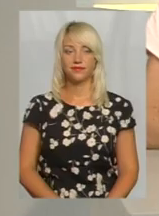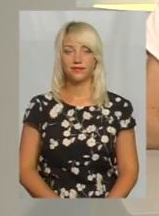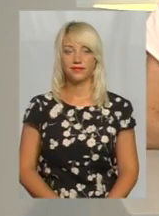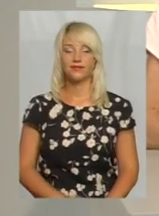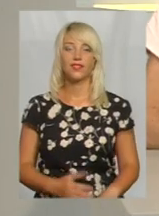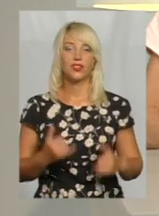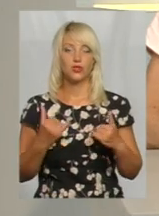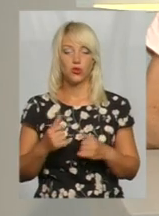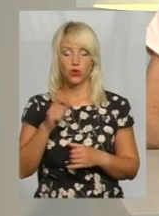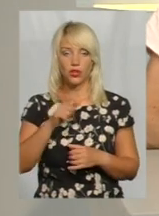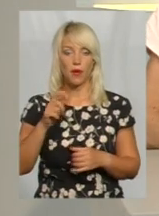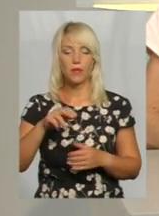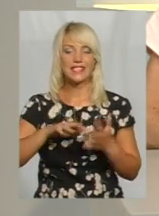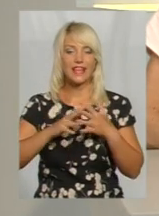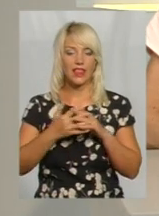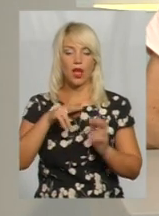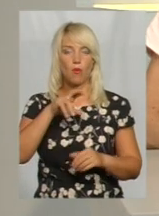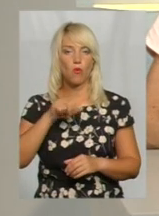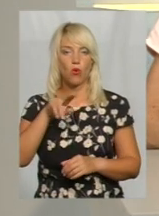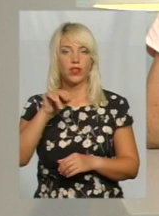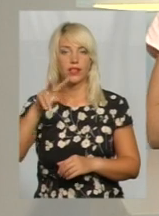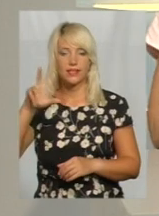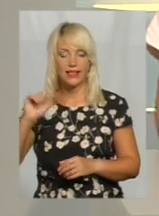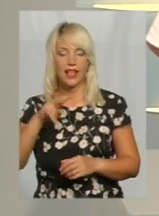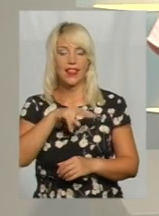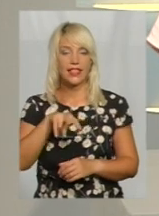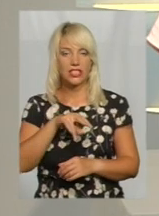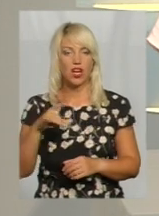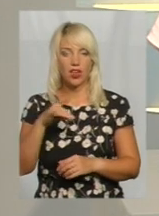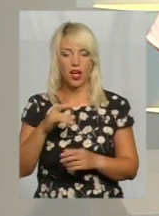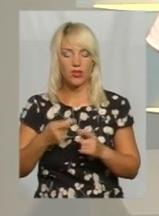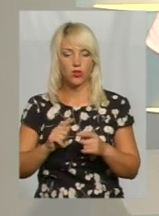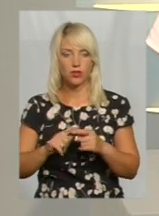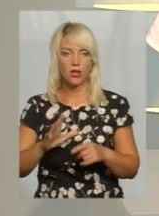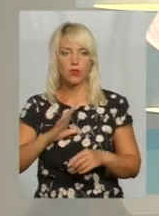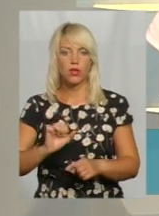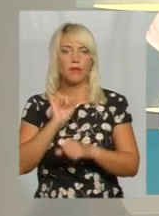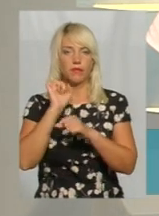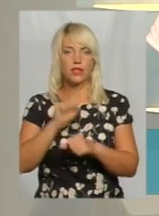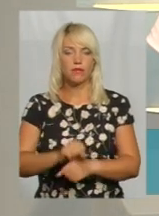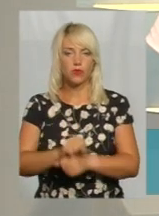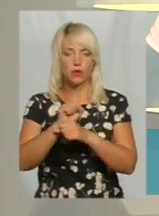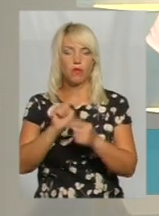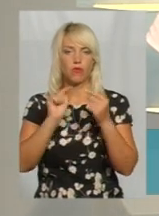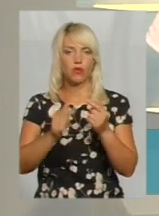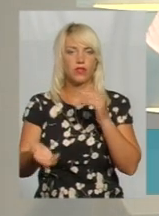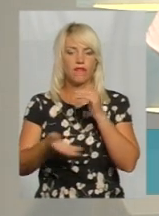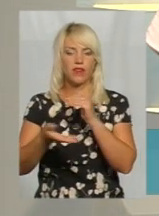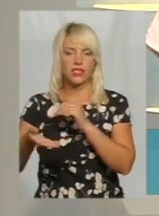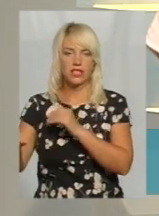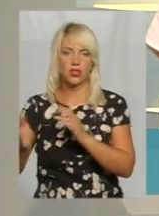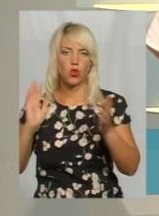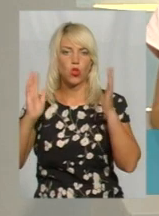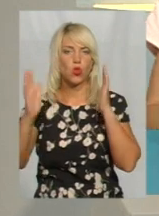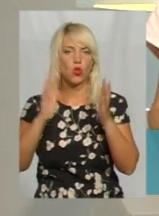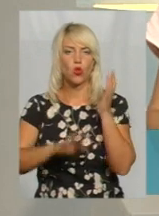Сьогодні жителі села Подільське Летичівського району добились призупинення вирізання тополь, які ростуть у бабіч дороги, що веде до їхнього села.